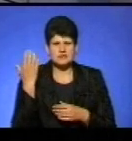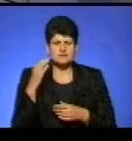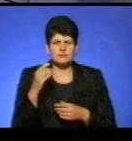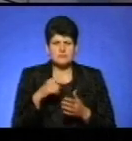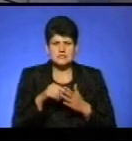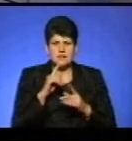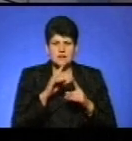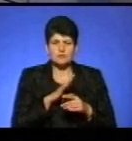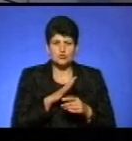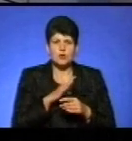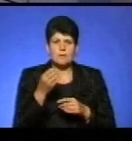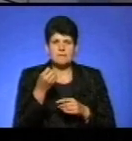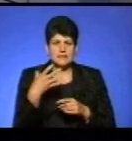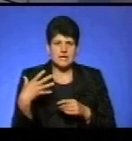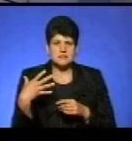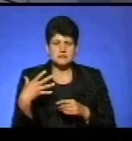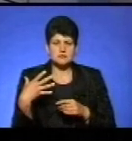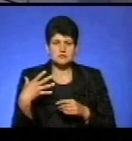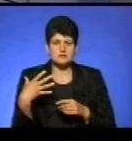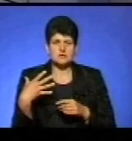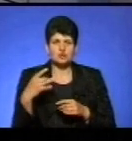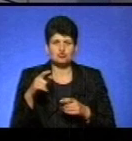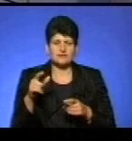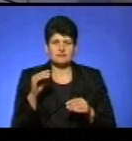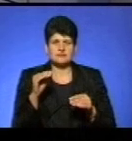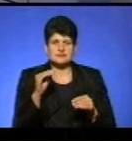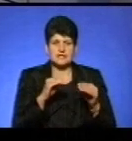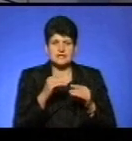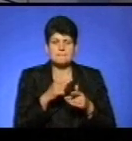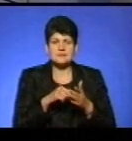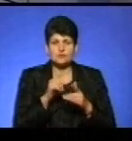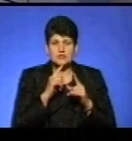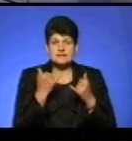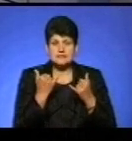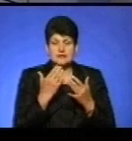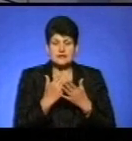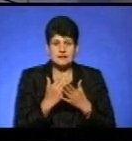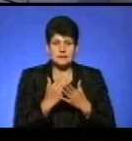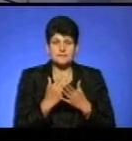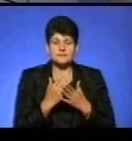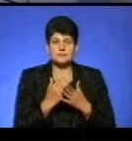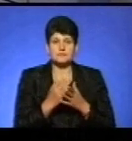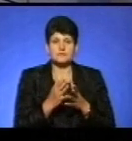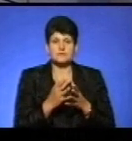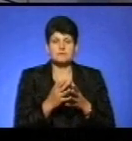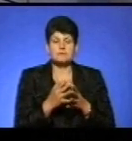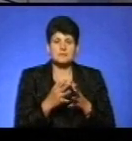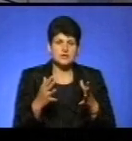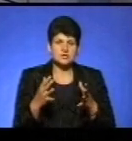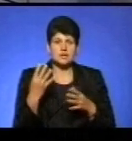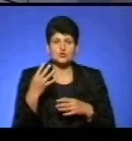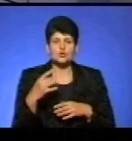чоловік в складі міської ради. Зараз є в штатній раді понад 40